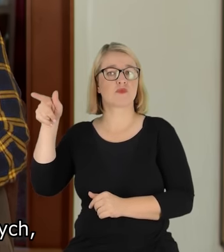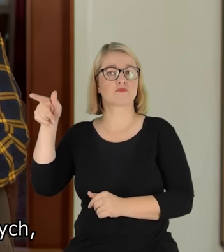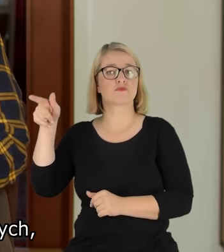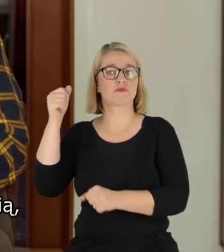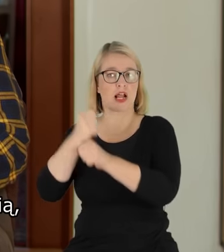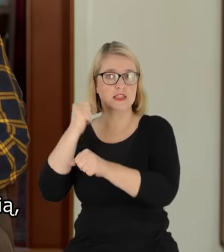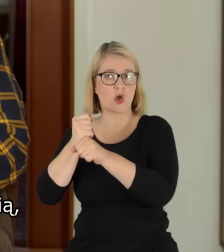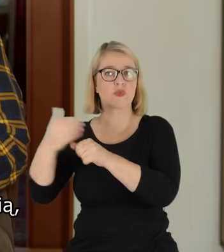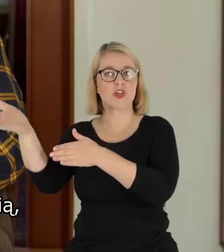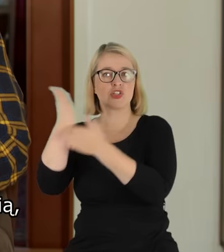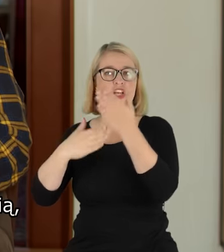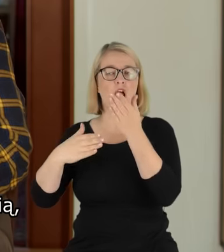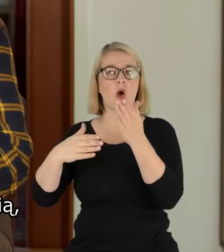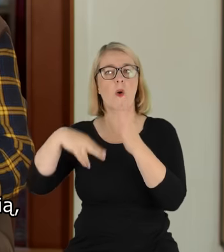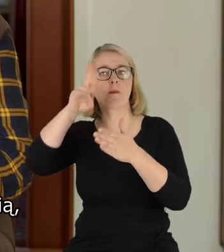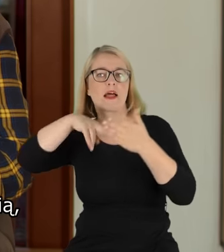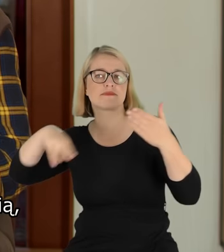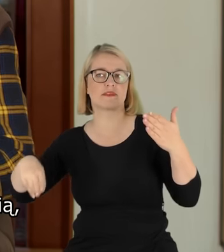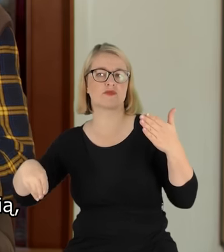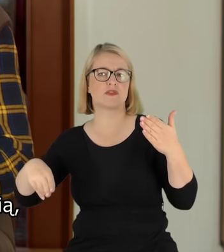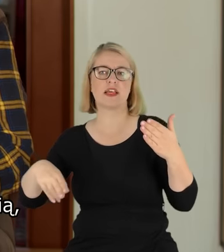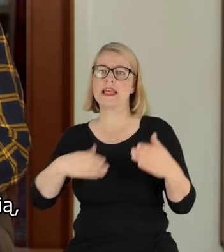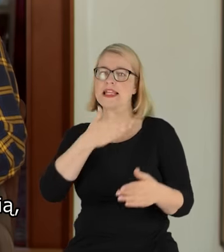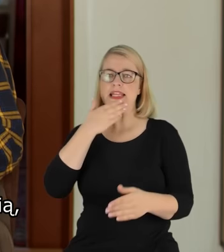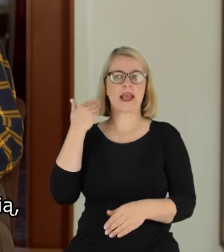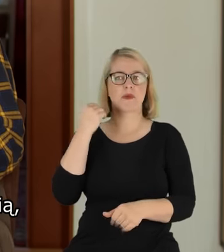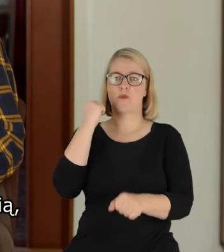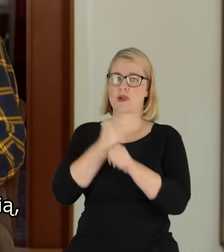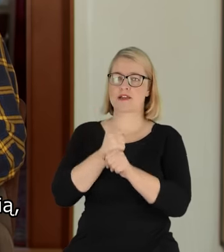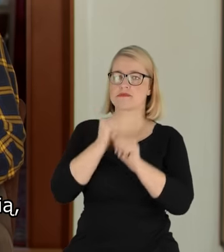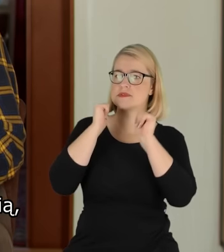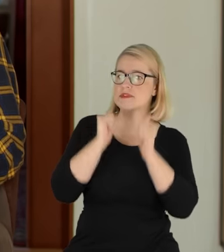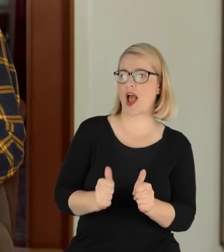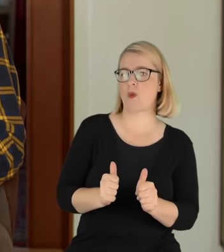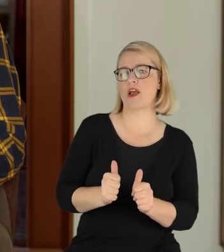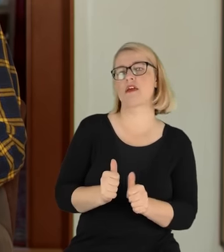zleconych. Nie miał etatu, pracował pod ziemią jako taka złota rączka.